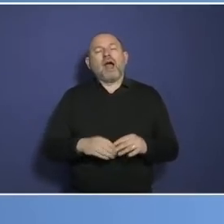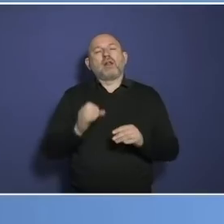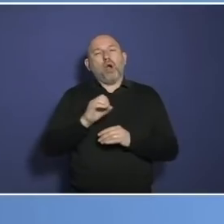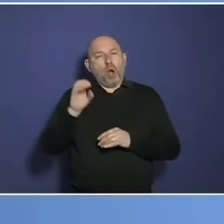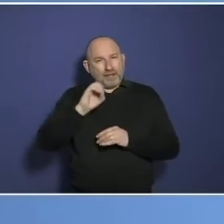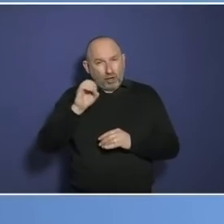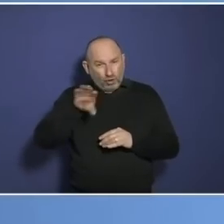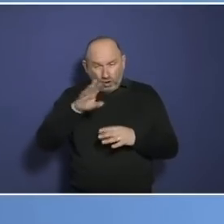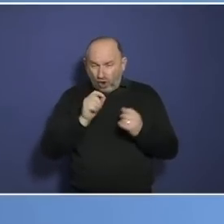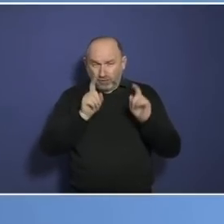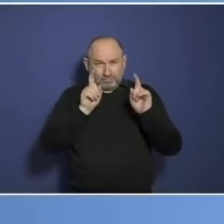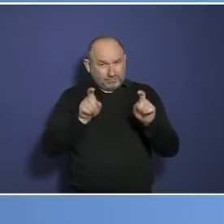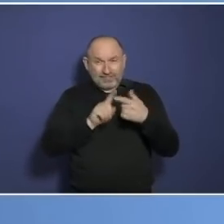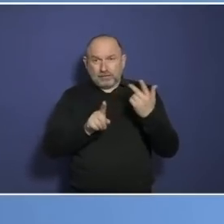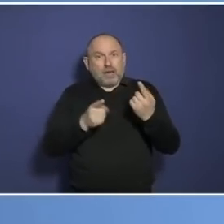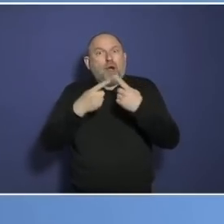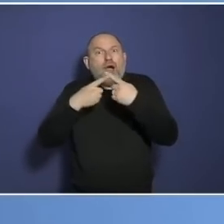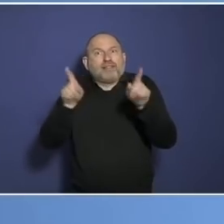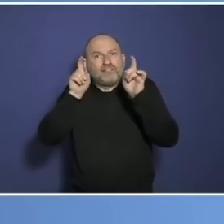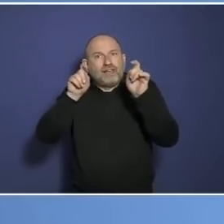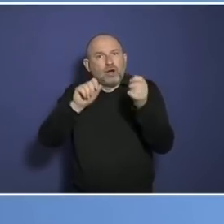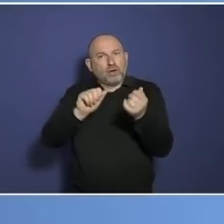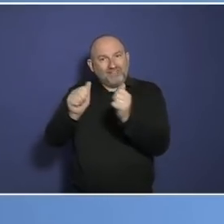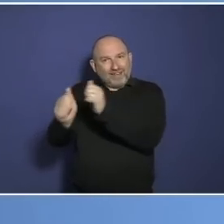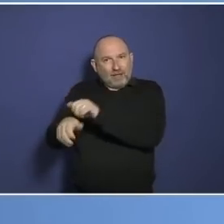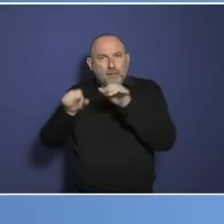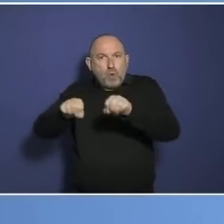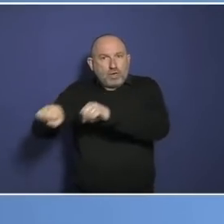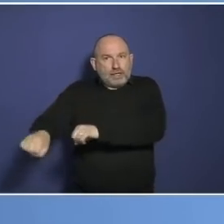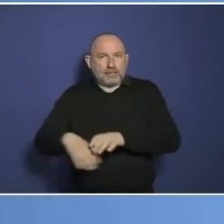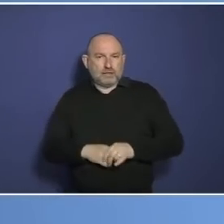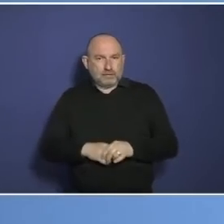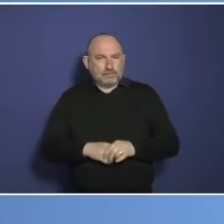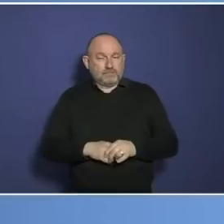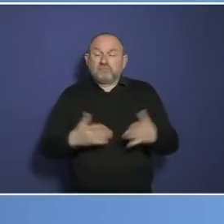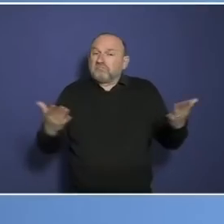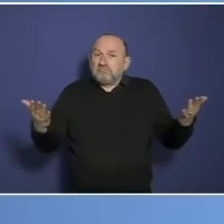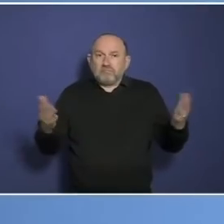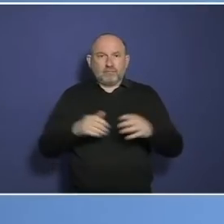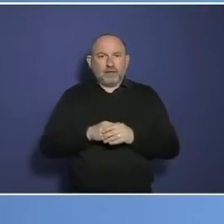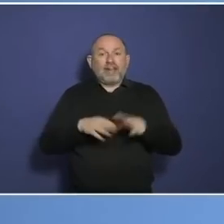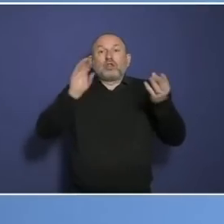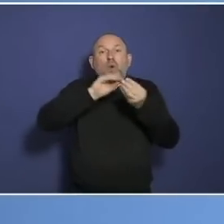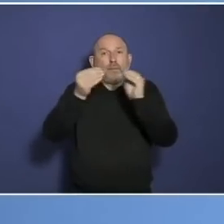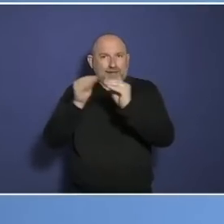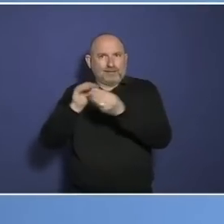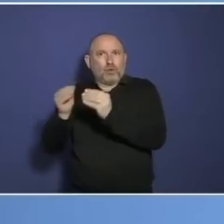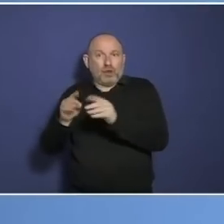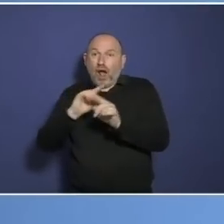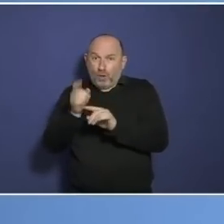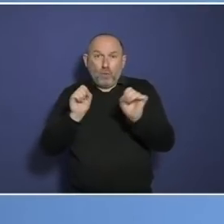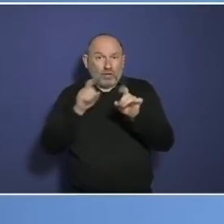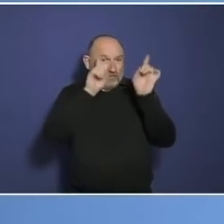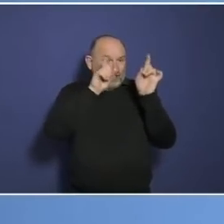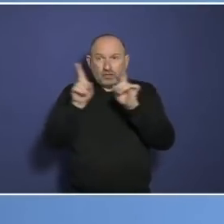trotzdem die Leute zur Impfung verpflichten und keine Wissenschaftler und Studien, die nicht von dem ausgehen, was